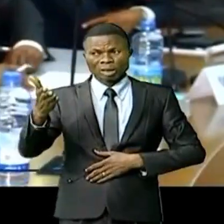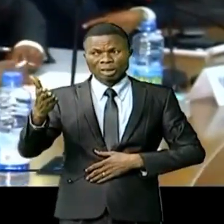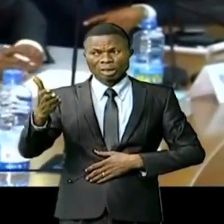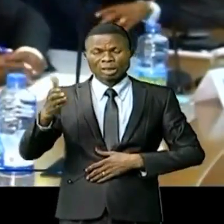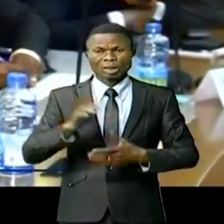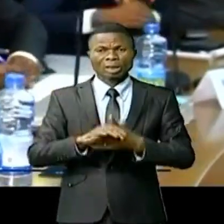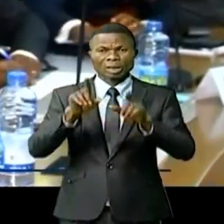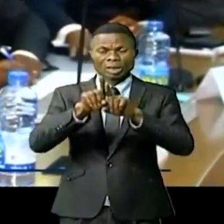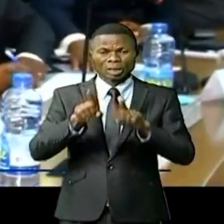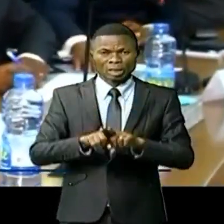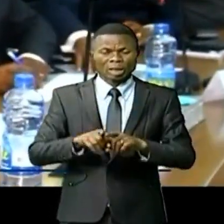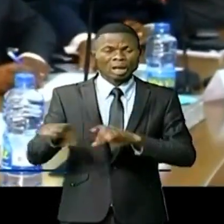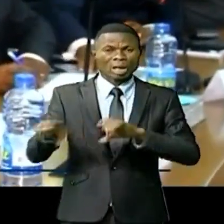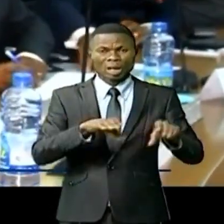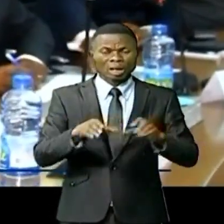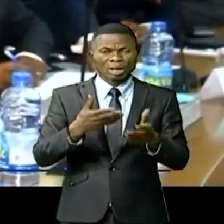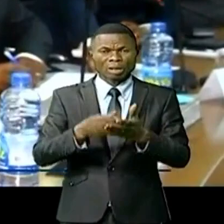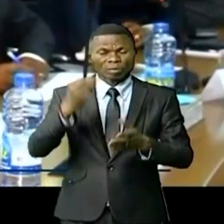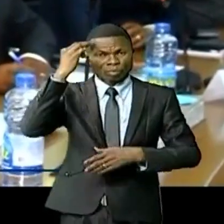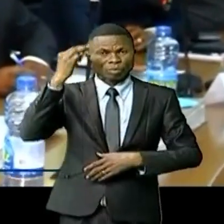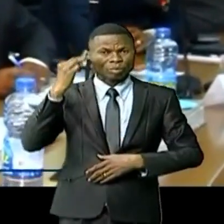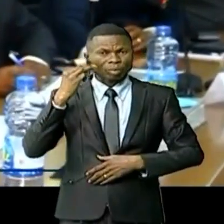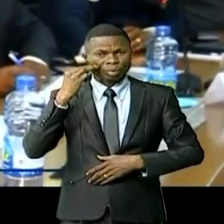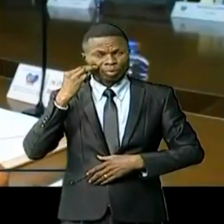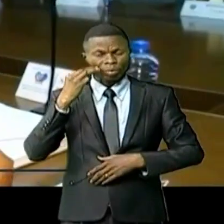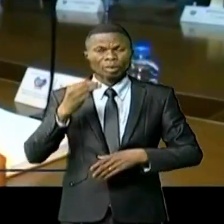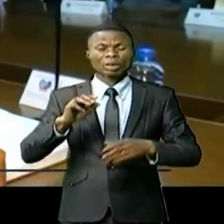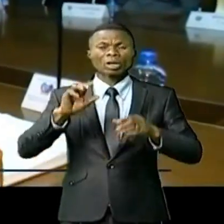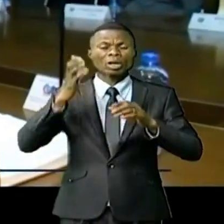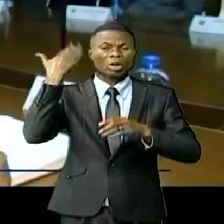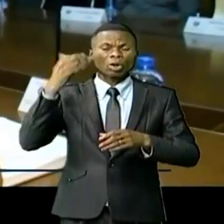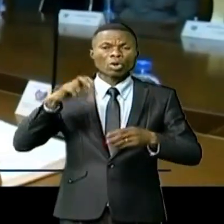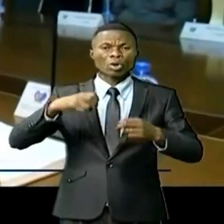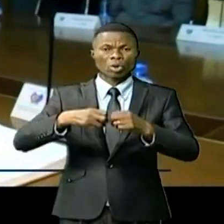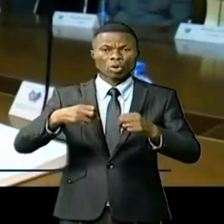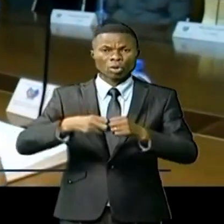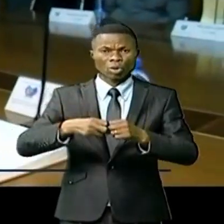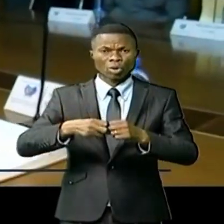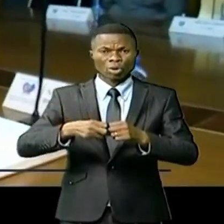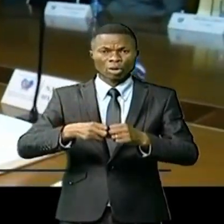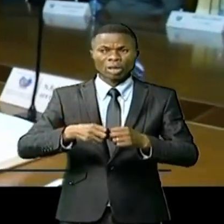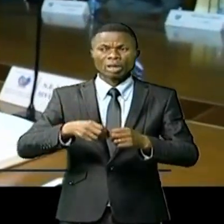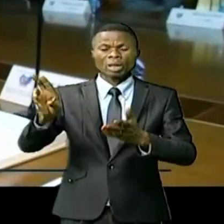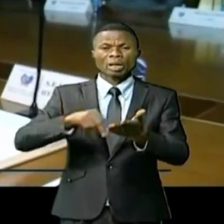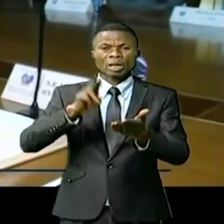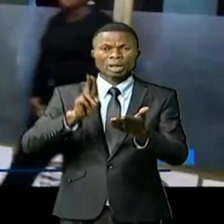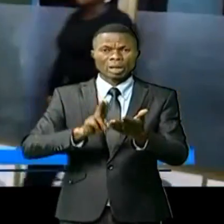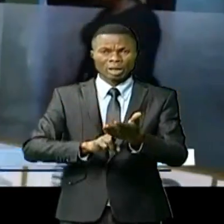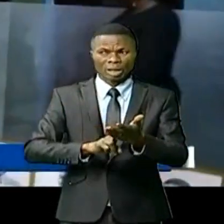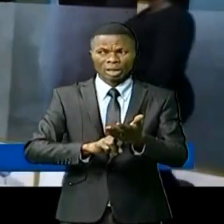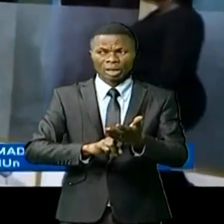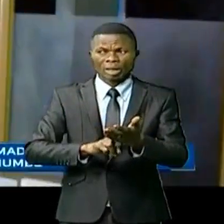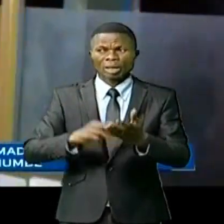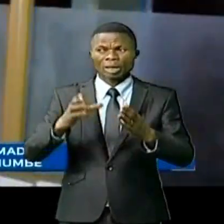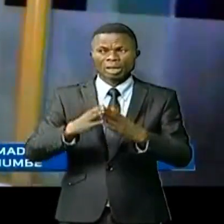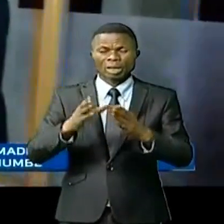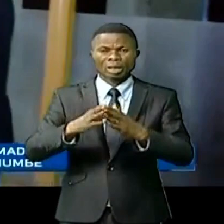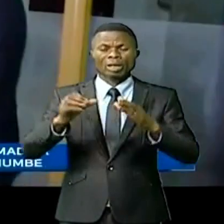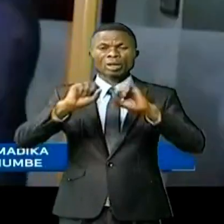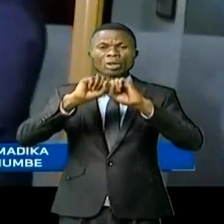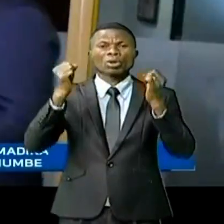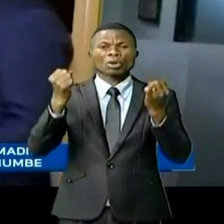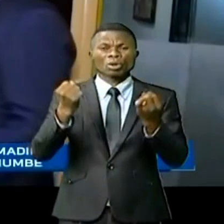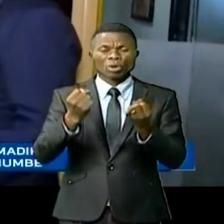cette même cérémonie, le ministre des Hydrocarbures Didier Boudibou a lui aussi signé un accord avec la Société